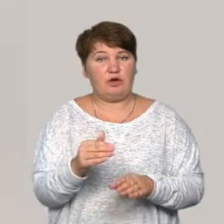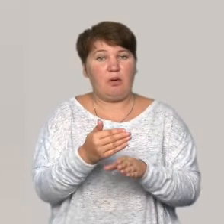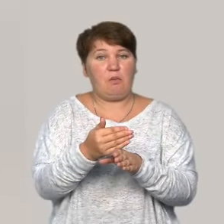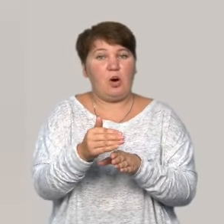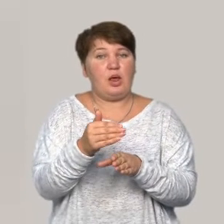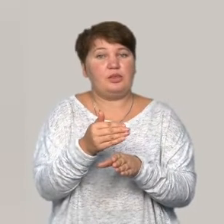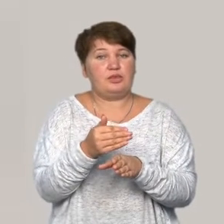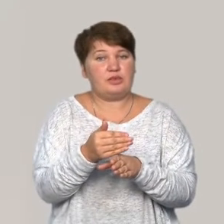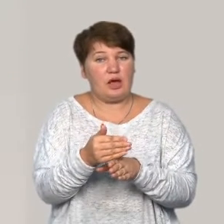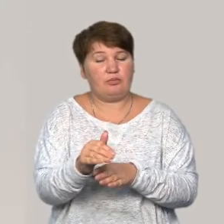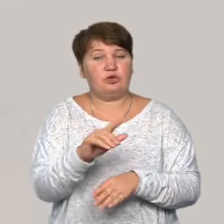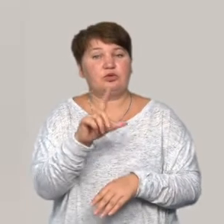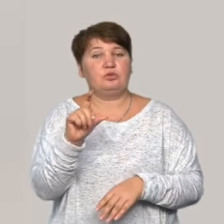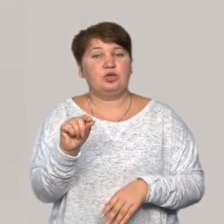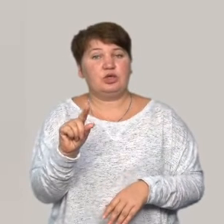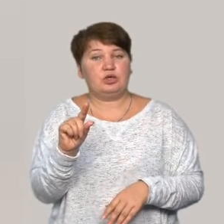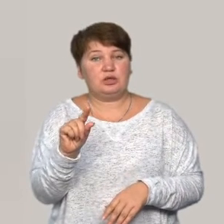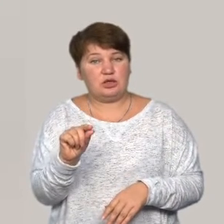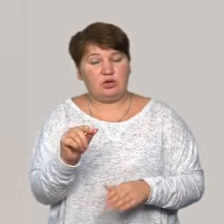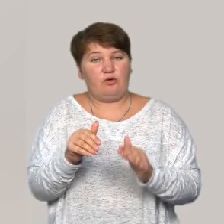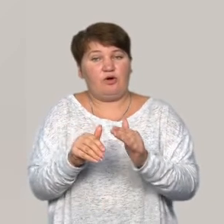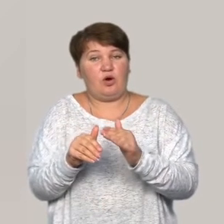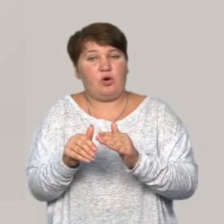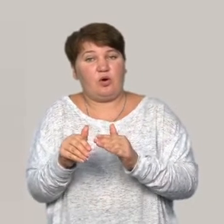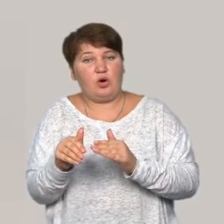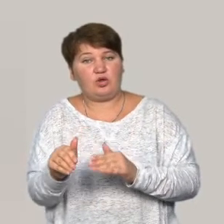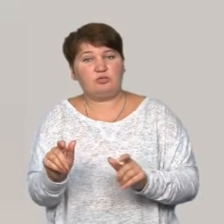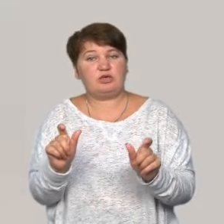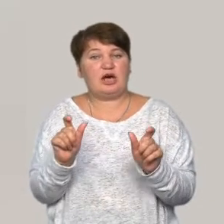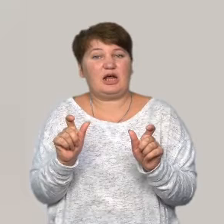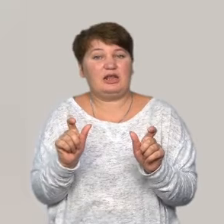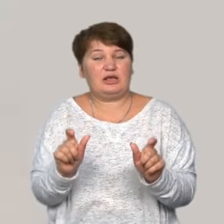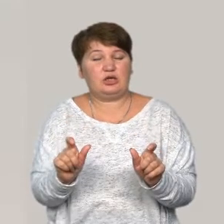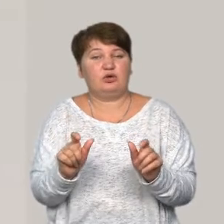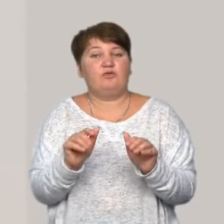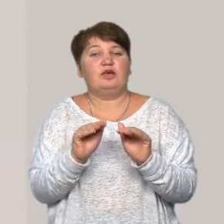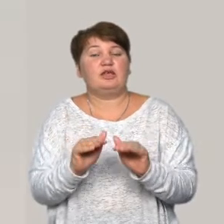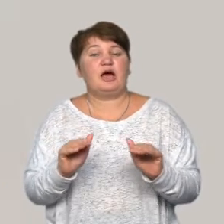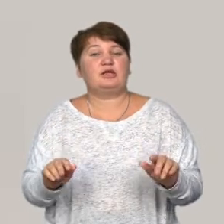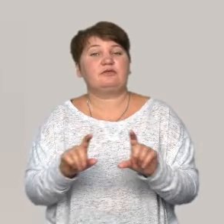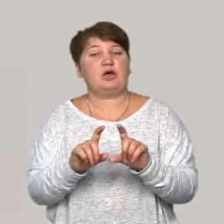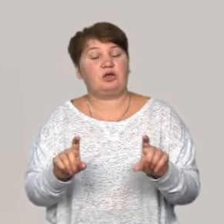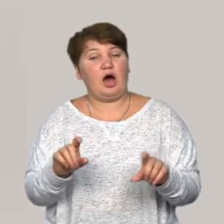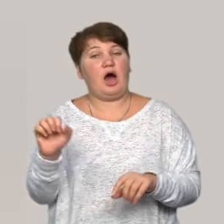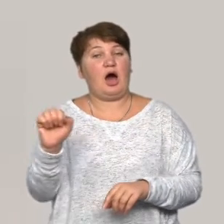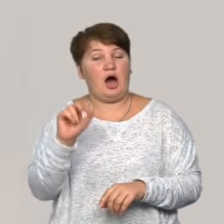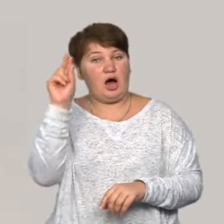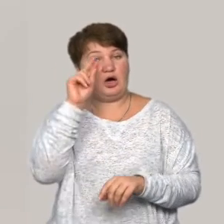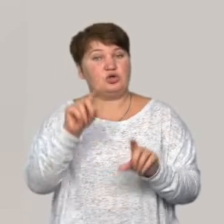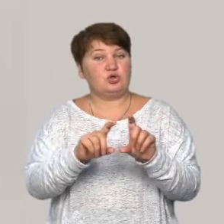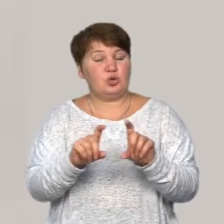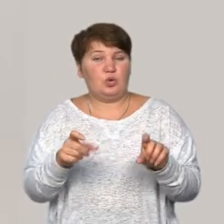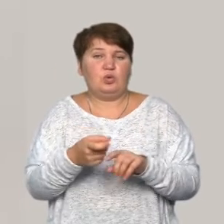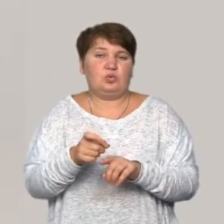поступово з понеділка виходимо з карантину в дитячих садочках. Щодо шкіл, мені би дуже